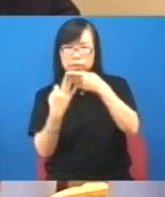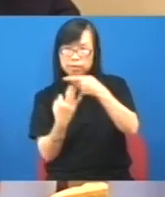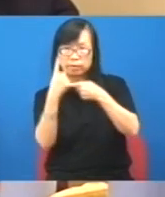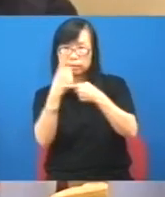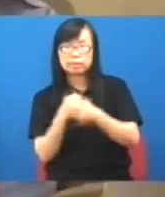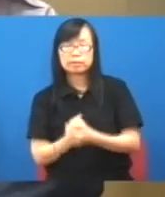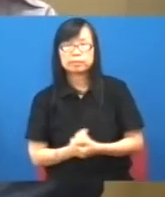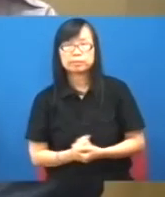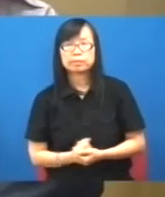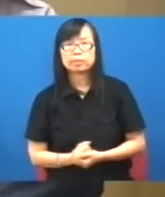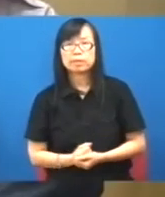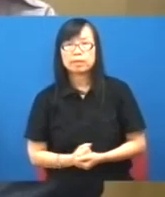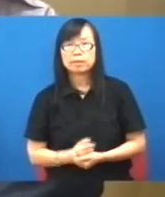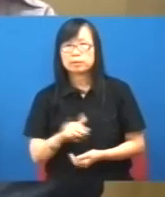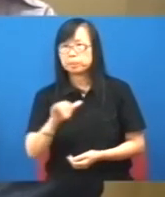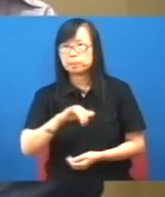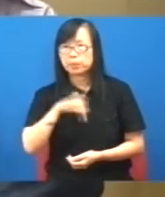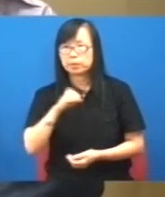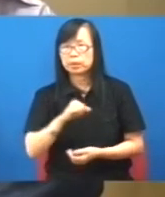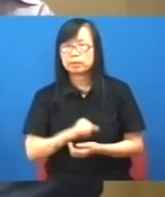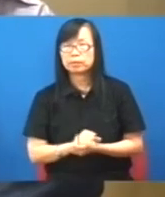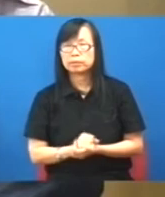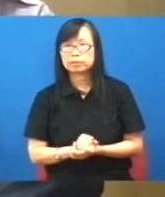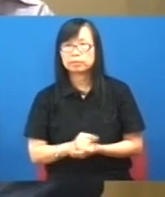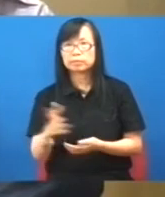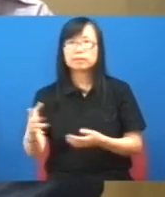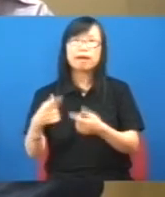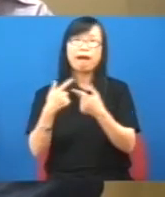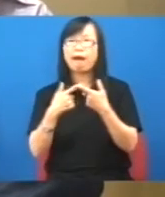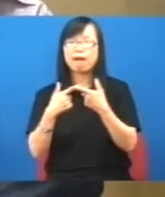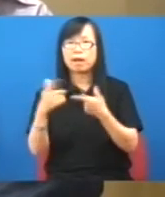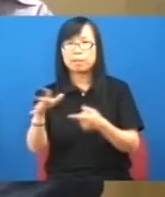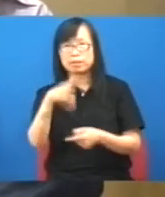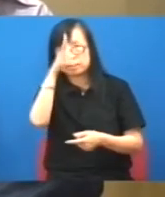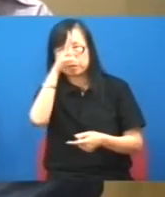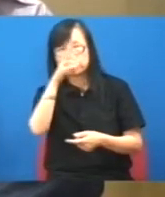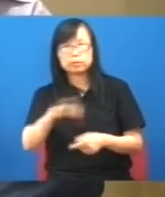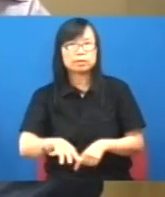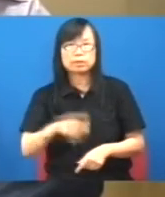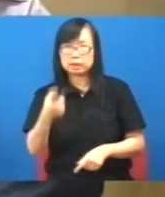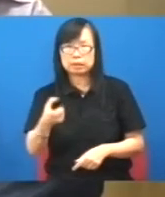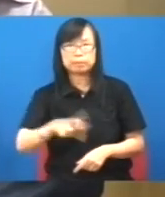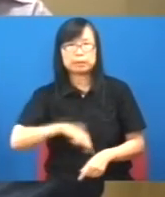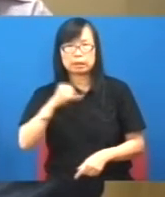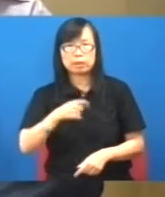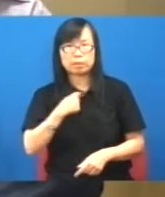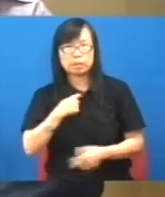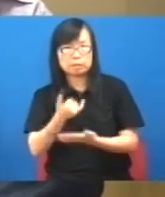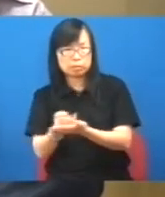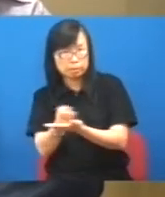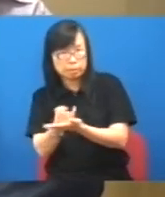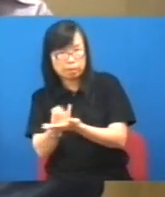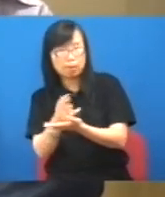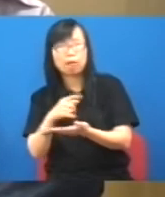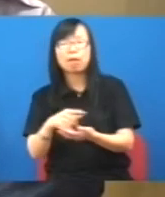所以我想其實整個爭議背後究竟是否因為我們政府不夠錢所以就要有入息審查不是A人是很怪的